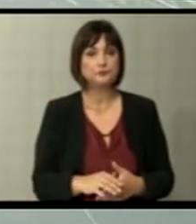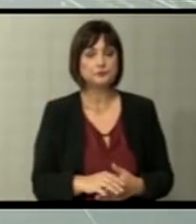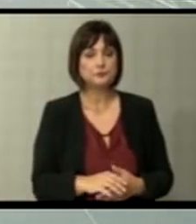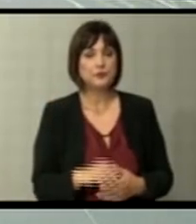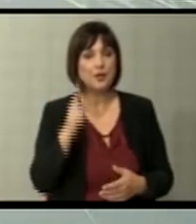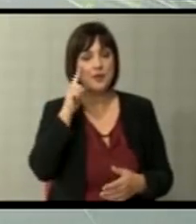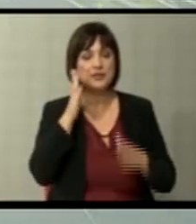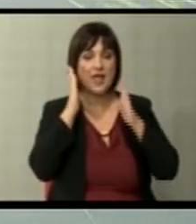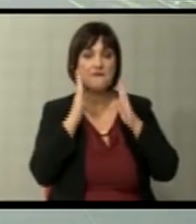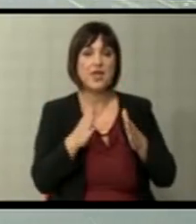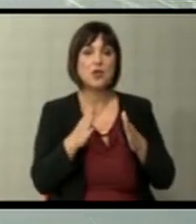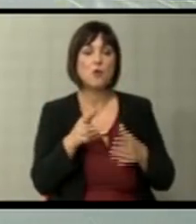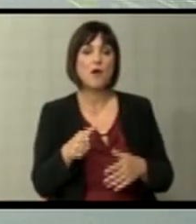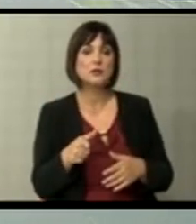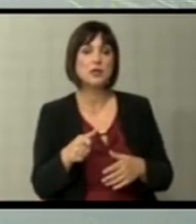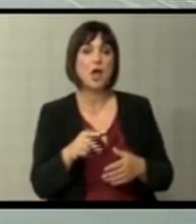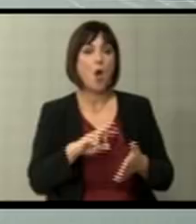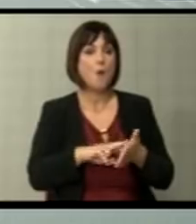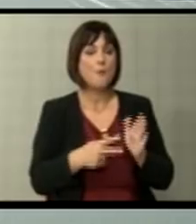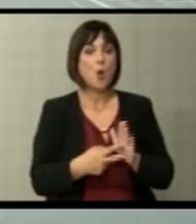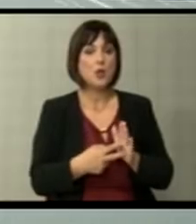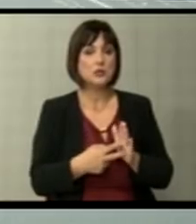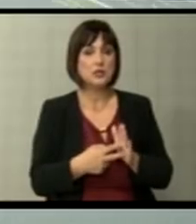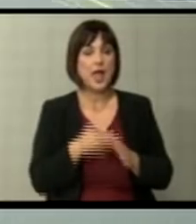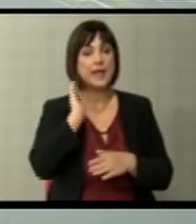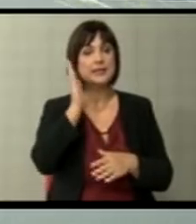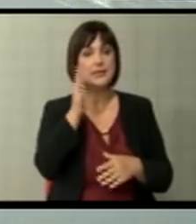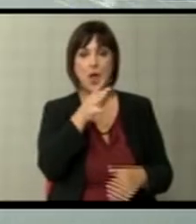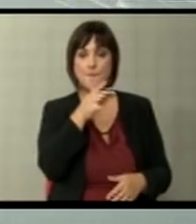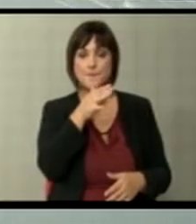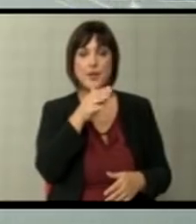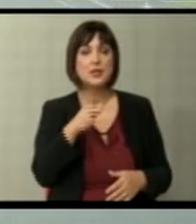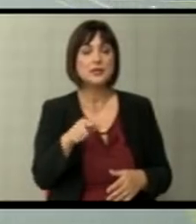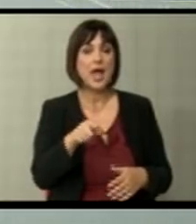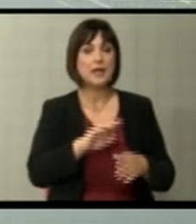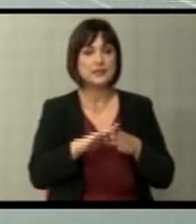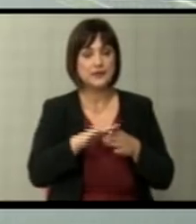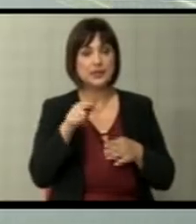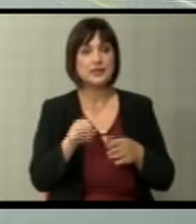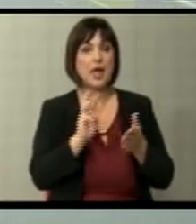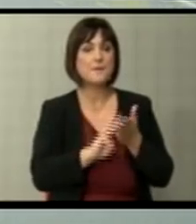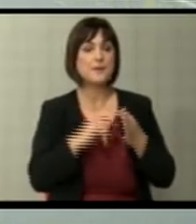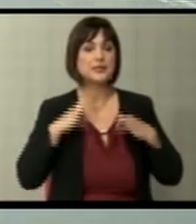верно да се верува дека политичката еднина на Макрон зависи од тоа дали за една и пол